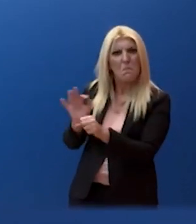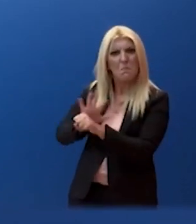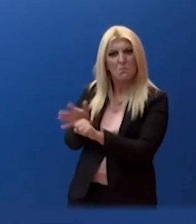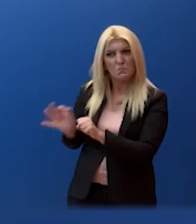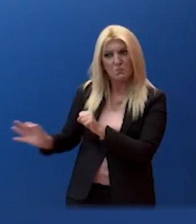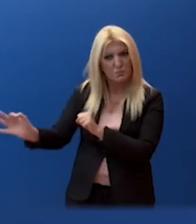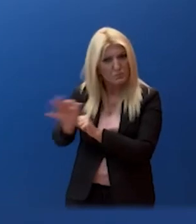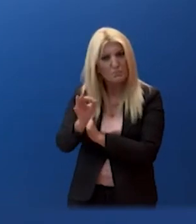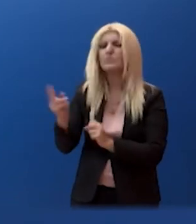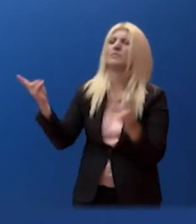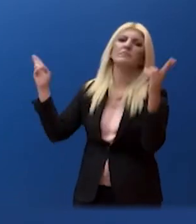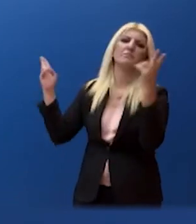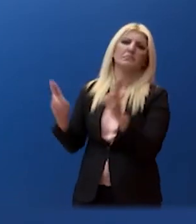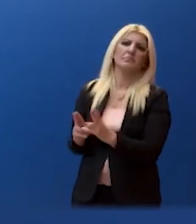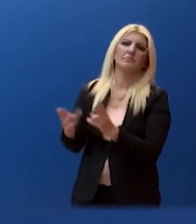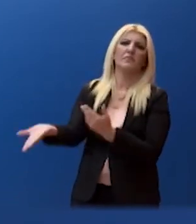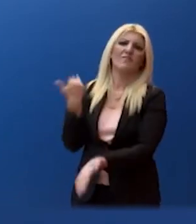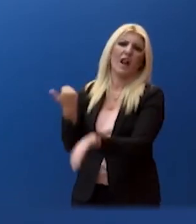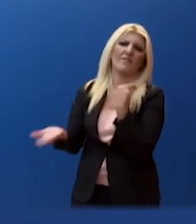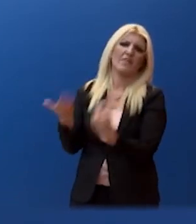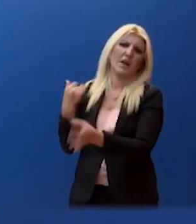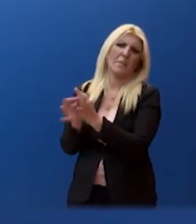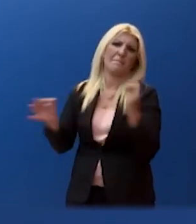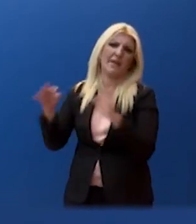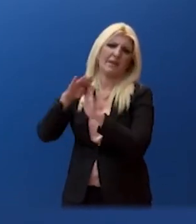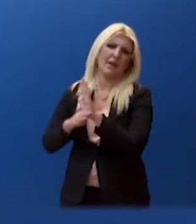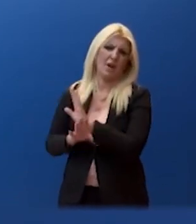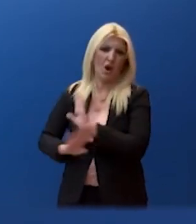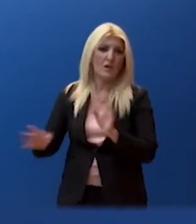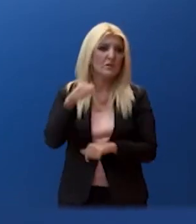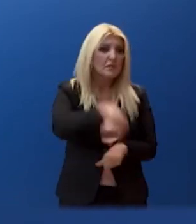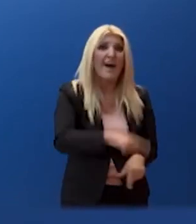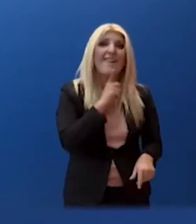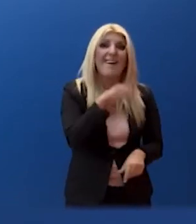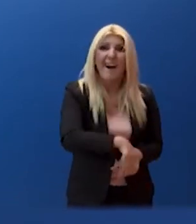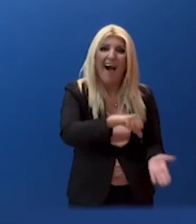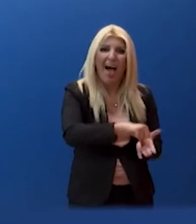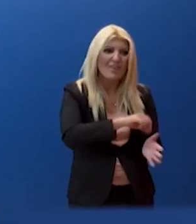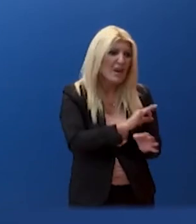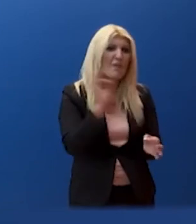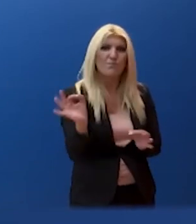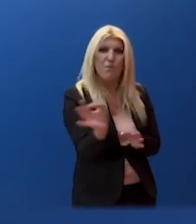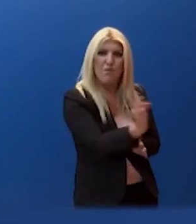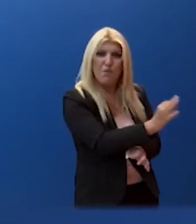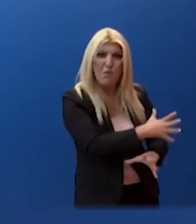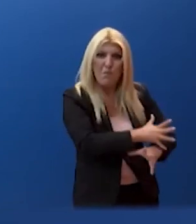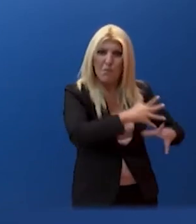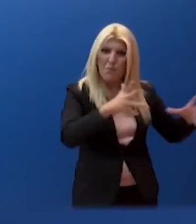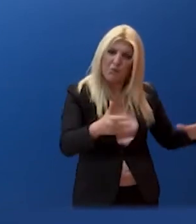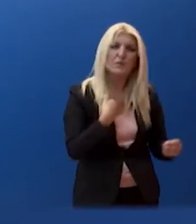στην Αττική, να εντείνονται. Την ίδια στιγμή, η κυβέρνηση συνεχίζει την ενίσχυση του συστήματος υγείας.